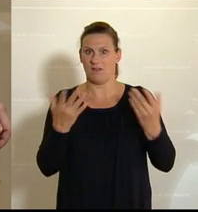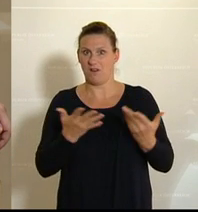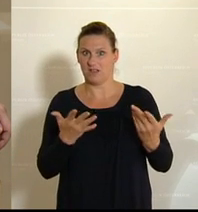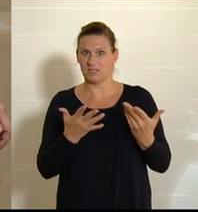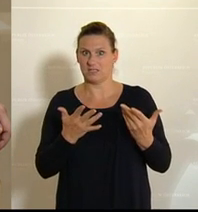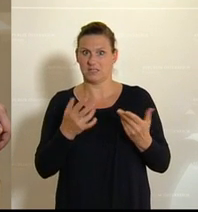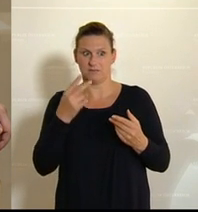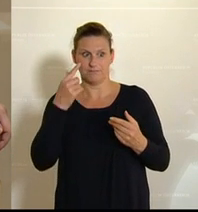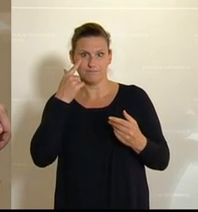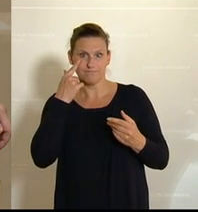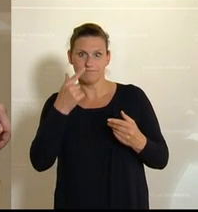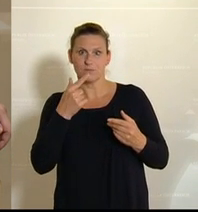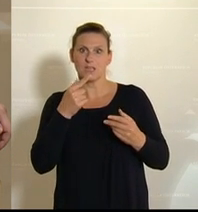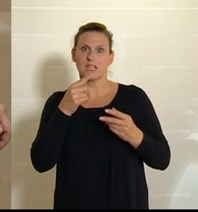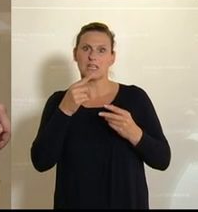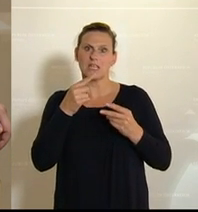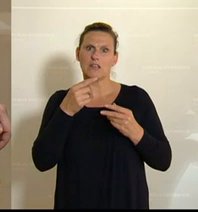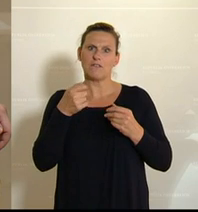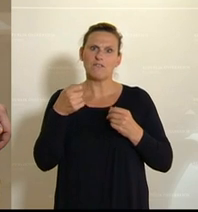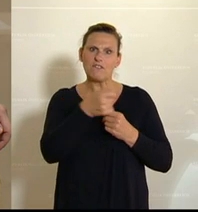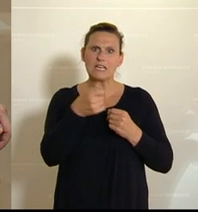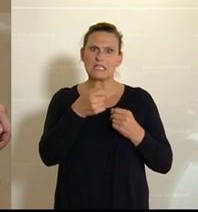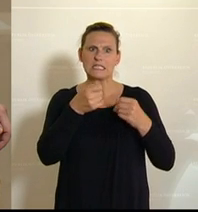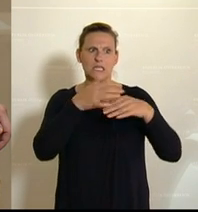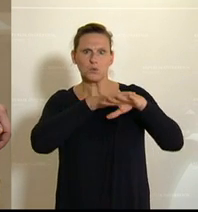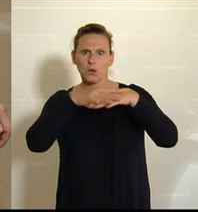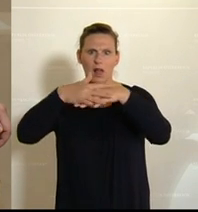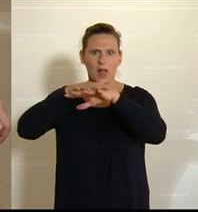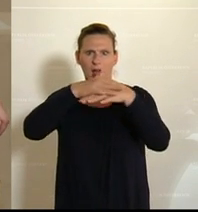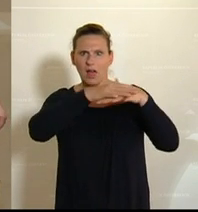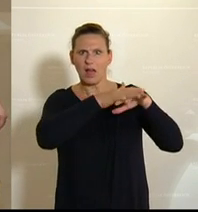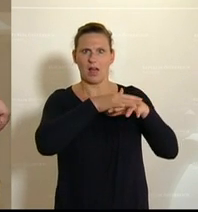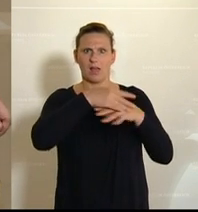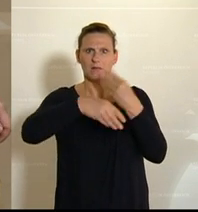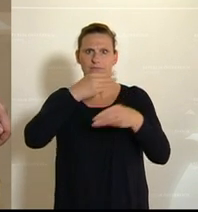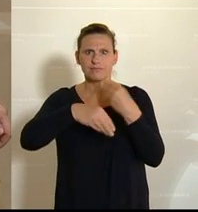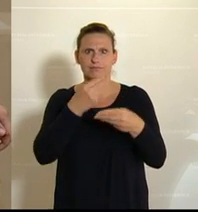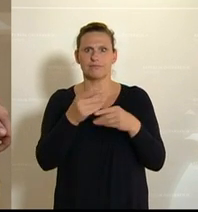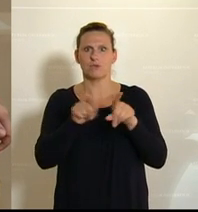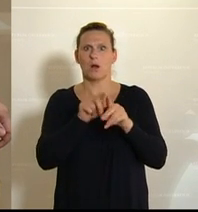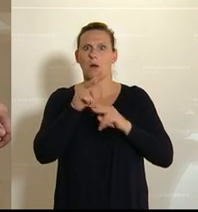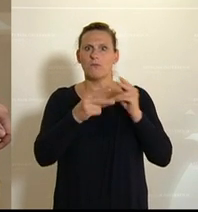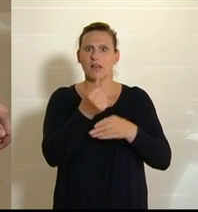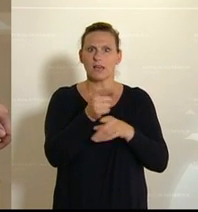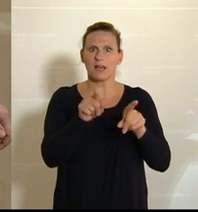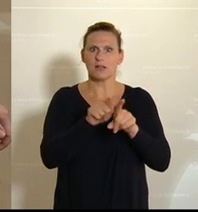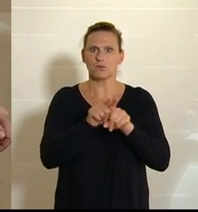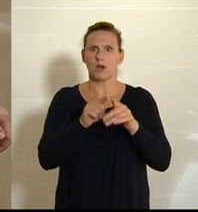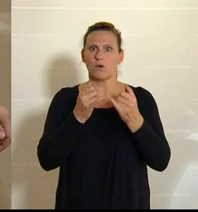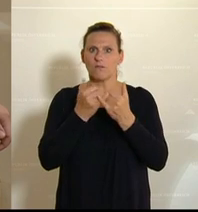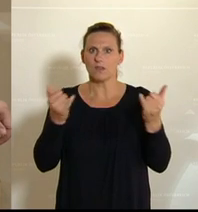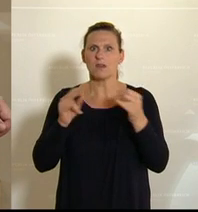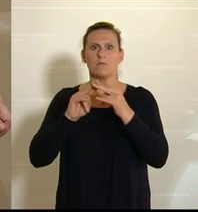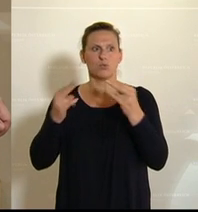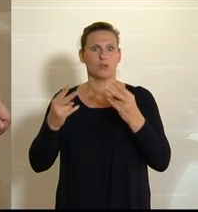das Finanzierungsgeflecht in diesem Bereich. Mit dem Pflegegeld und anderen Leistungen leistet der Bund natürlich